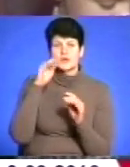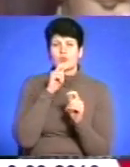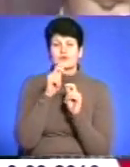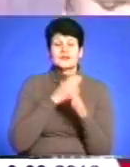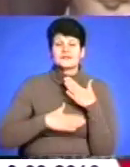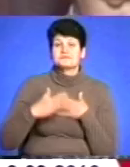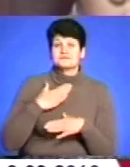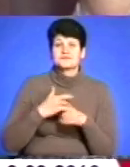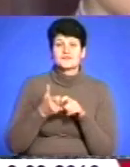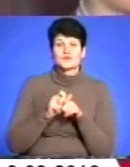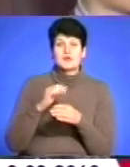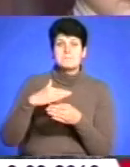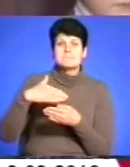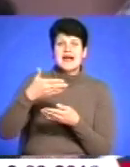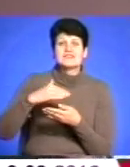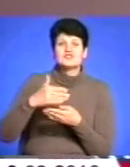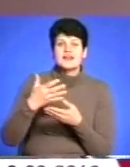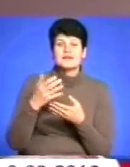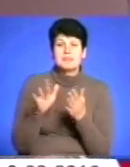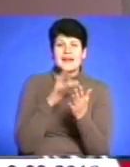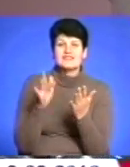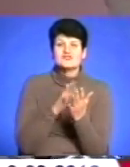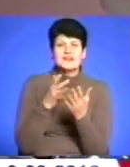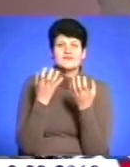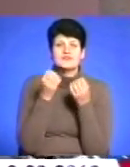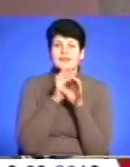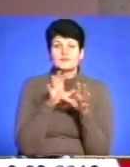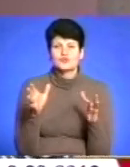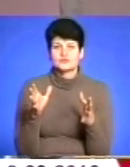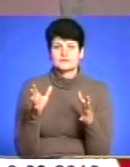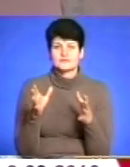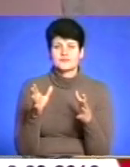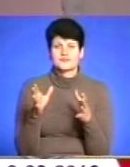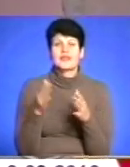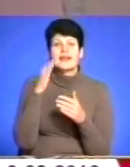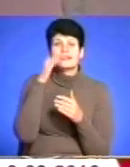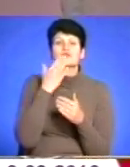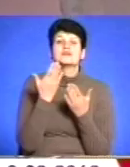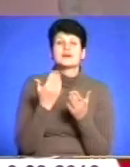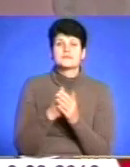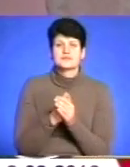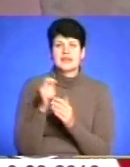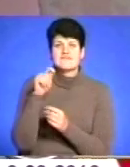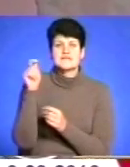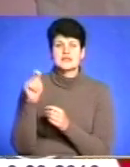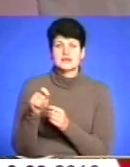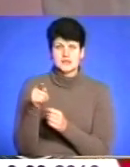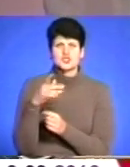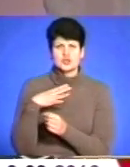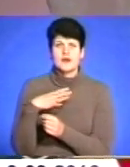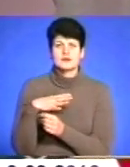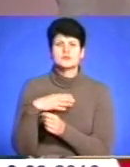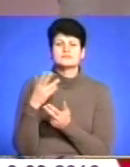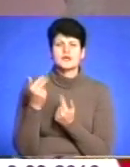найбільше. Планшетів у них ще не було. Ти взагалі хотів планшет? Так, а та тут війде. На війні. Ти його чекаєш?